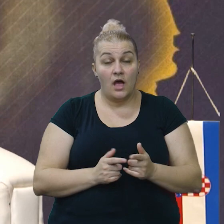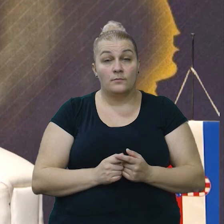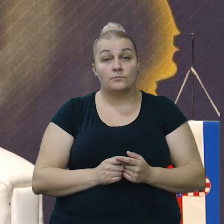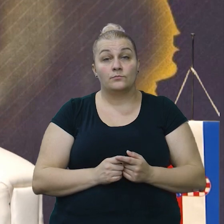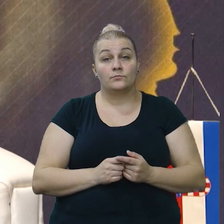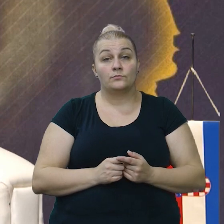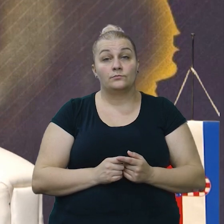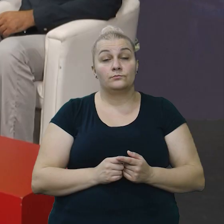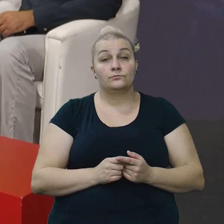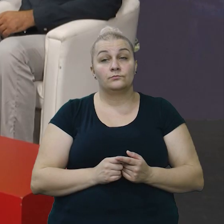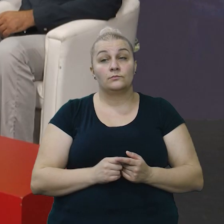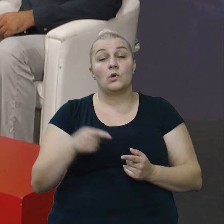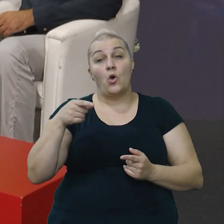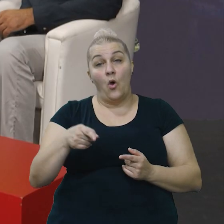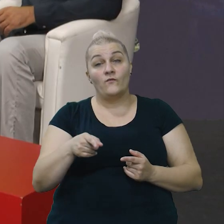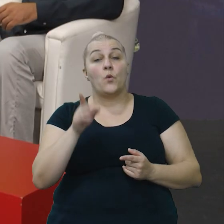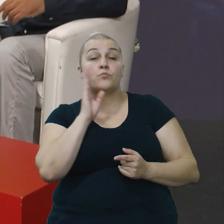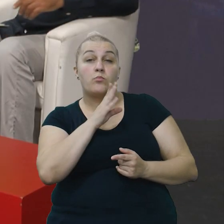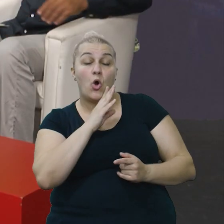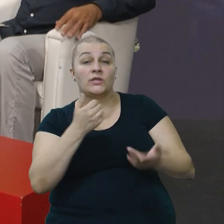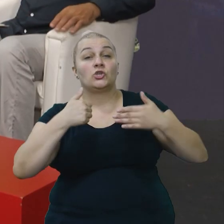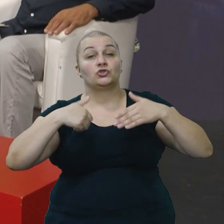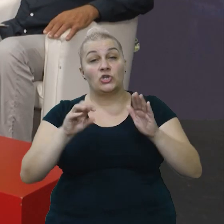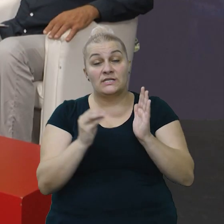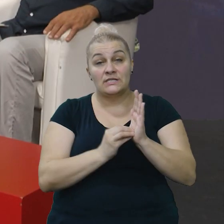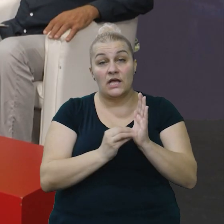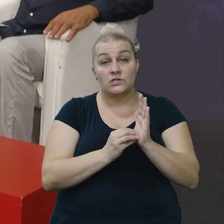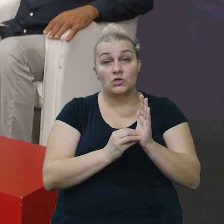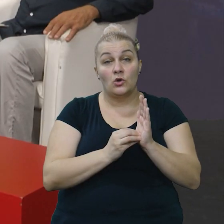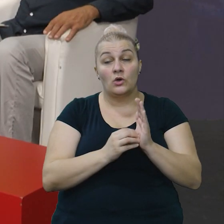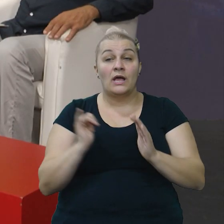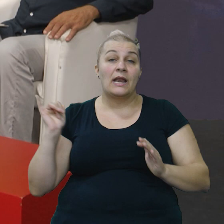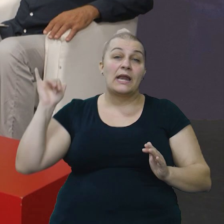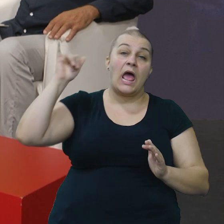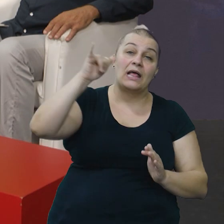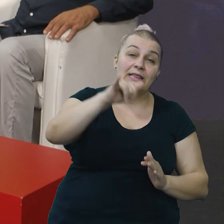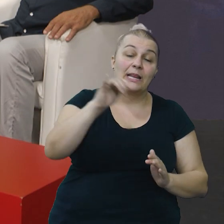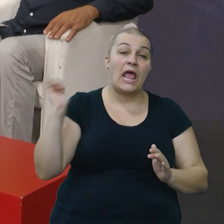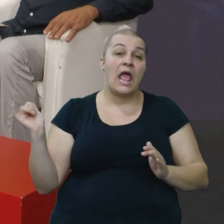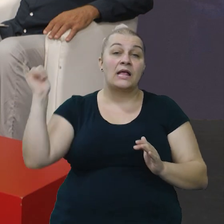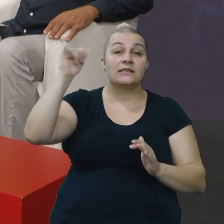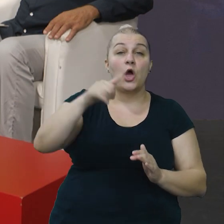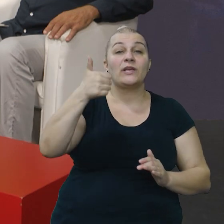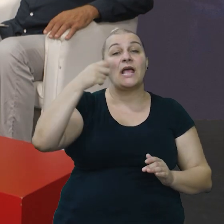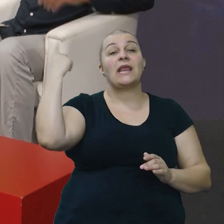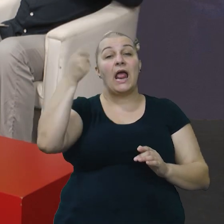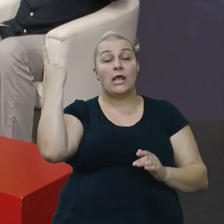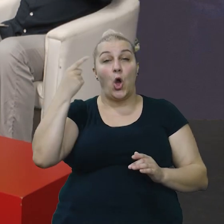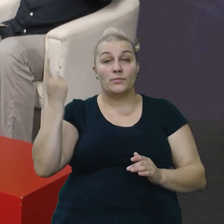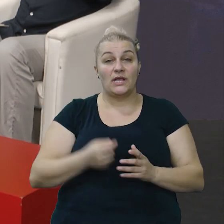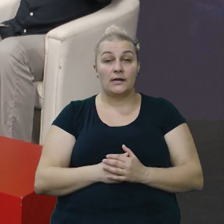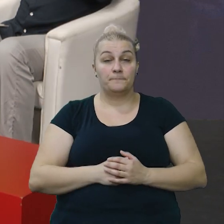to poslije podne 16. nadljetao je jedan hilhopter.